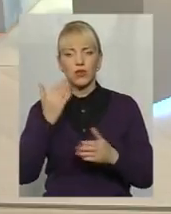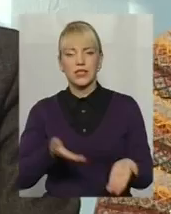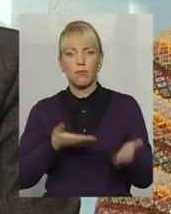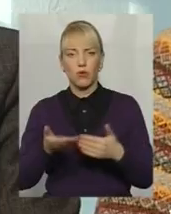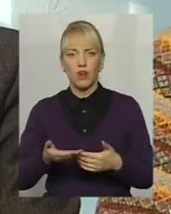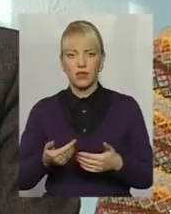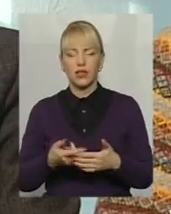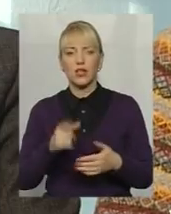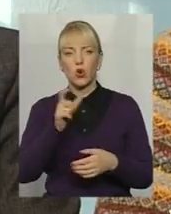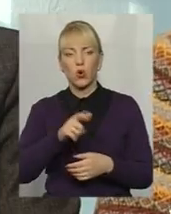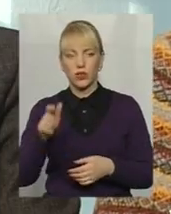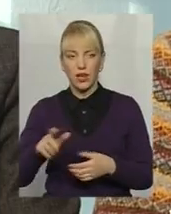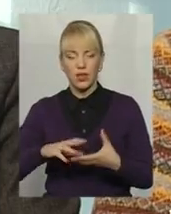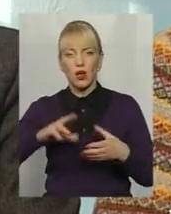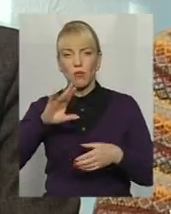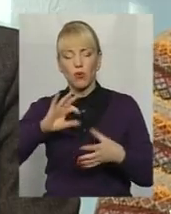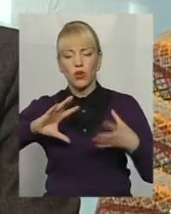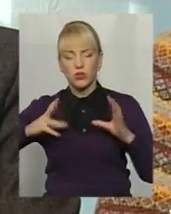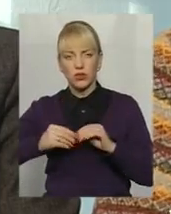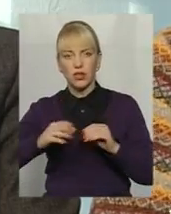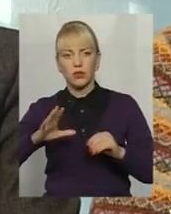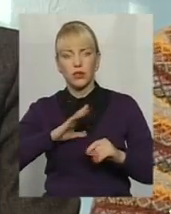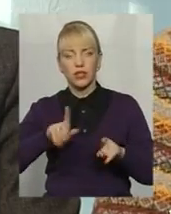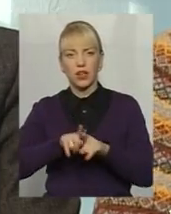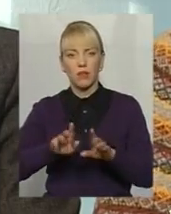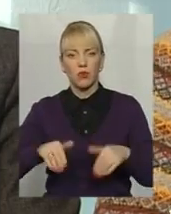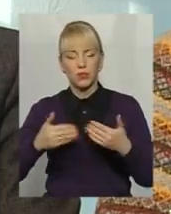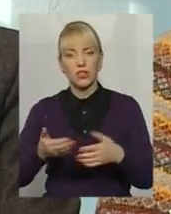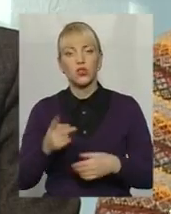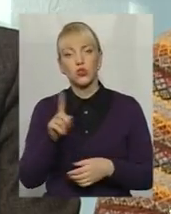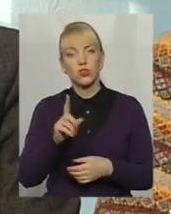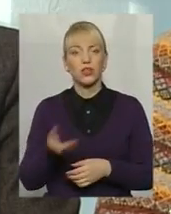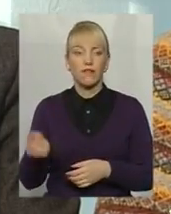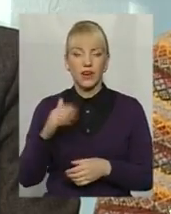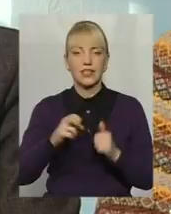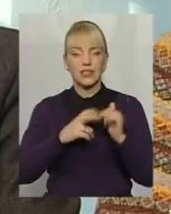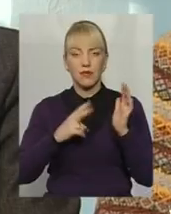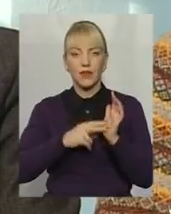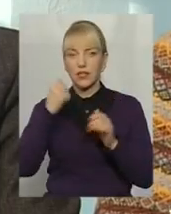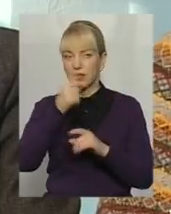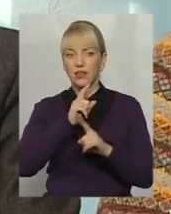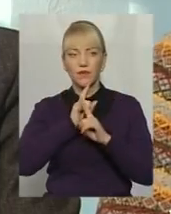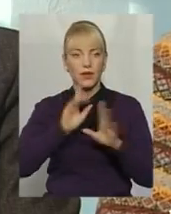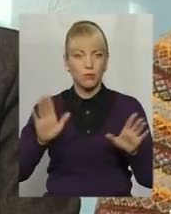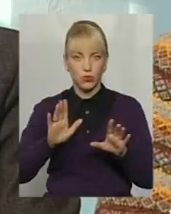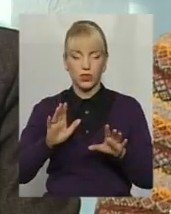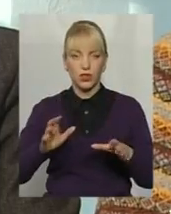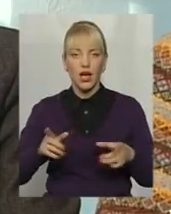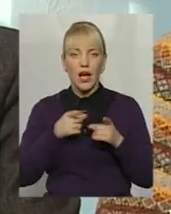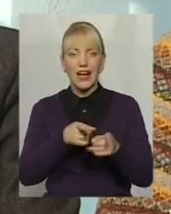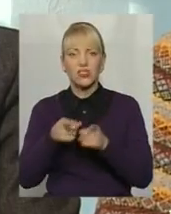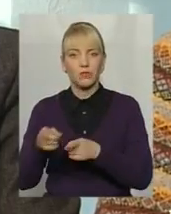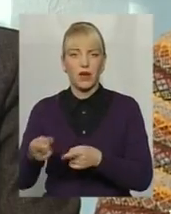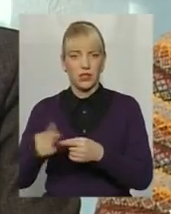і по результатах форуму була пропозиція, що давайте 17-й рік не будемо кошматити, давайте